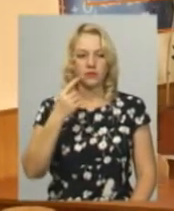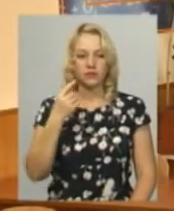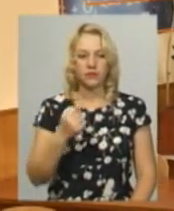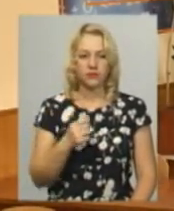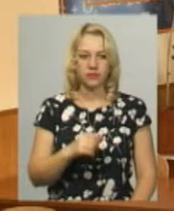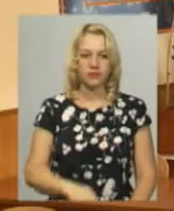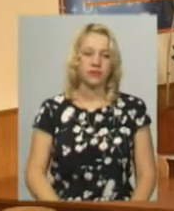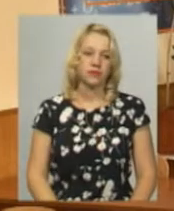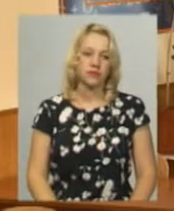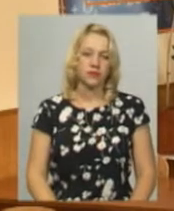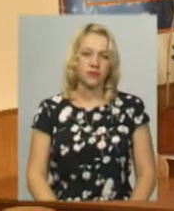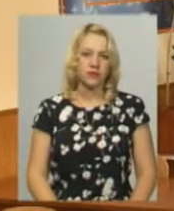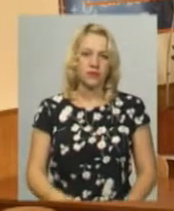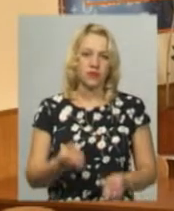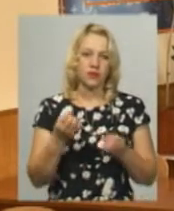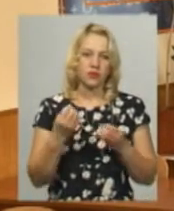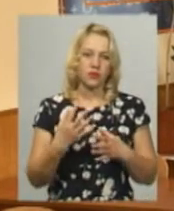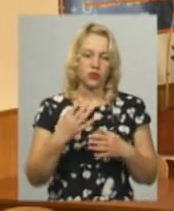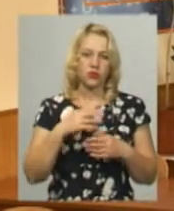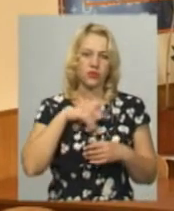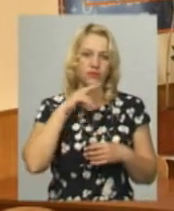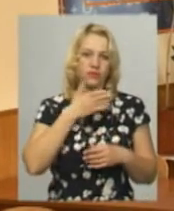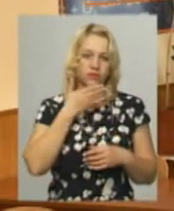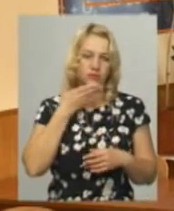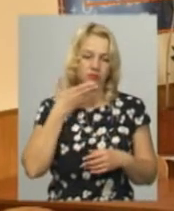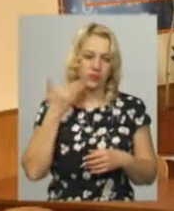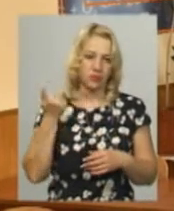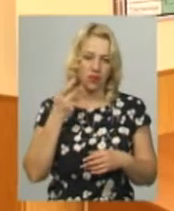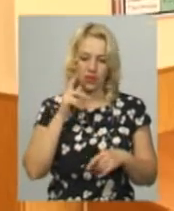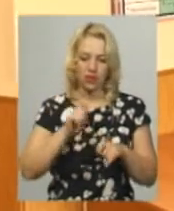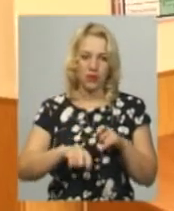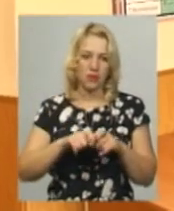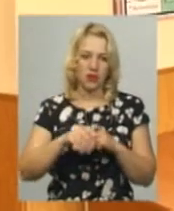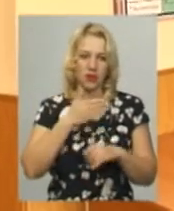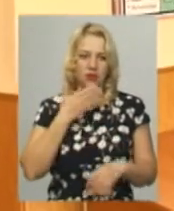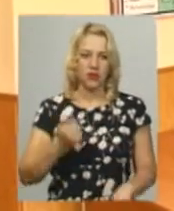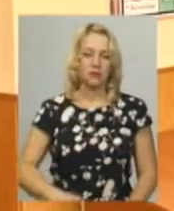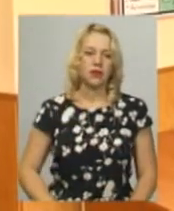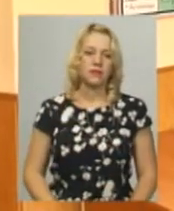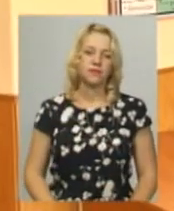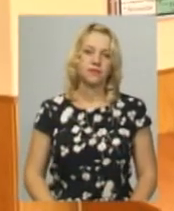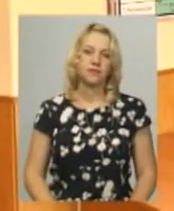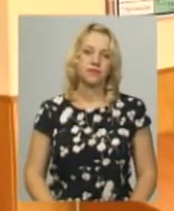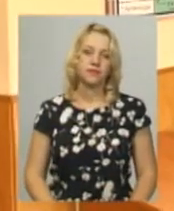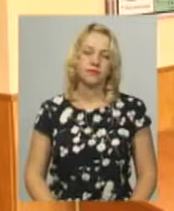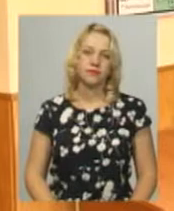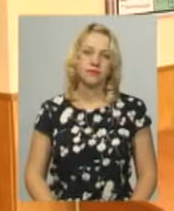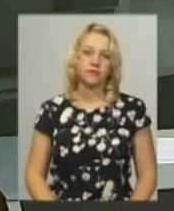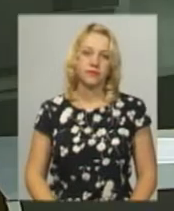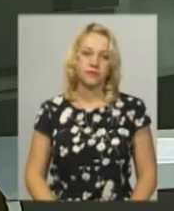завдань, які вирішував. І просто не зважав на нього, не перевіряв його. Андрій Гуманий, Дем'ян Цегольник.